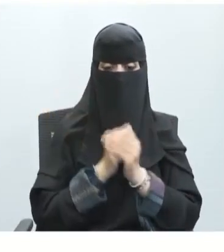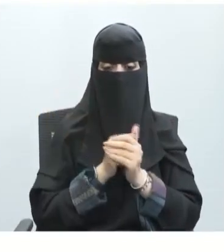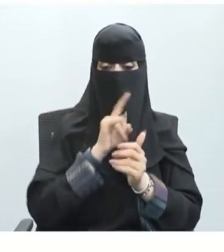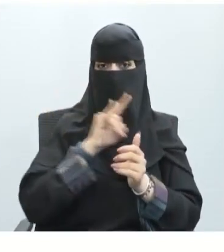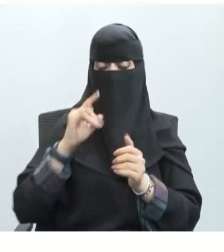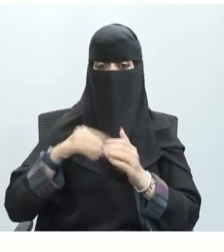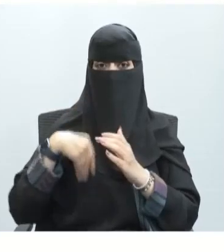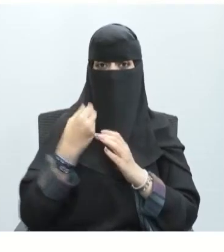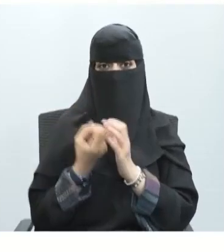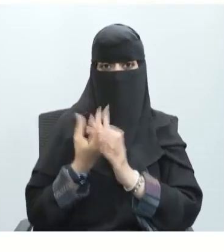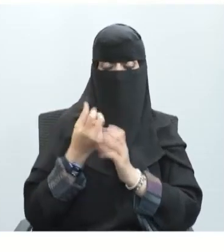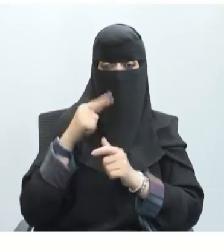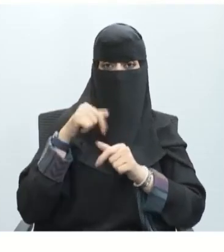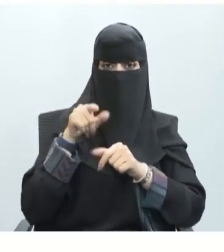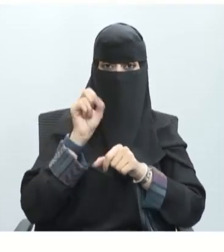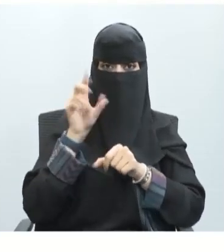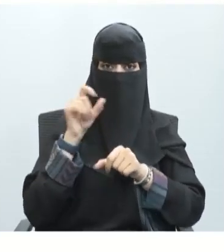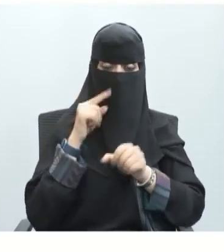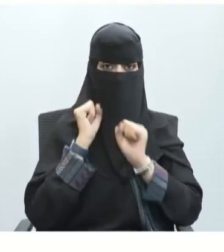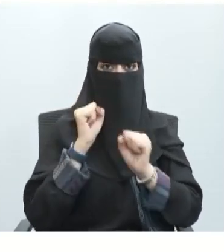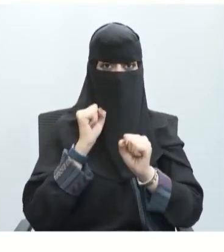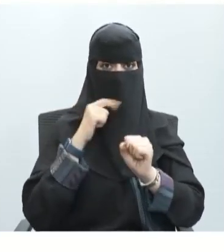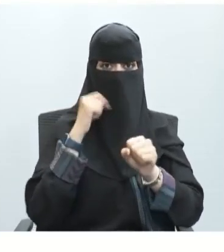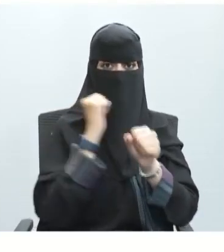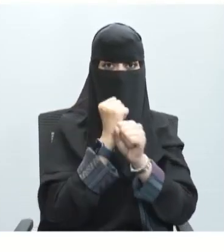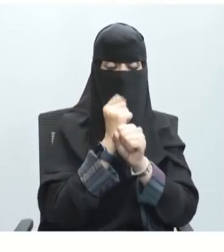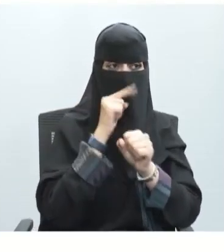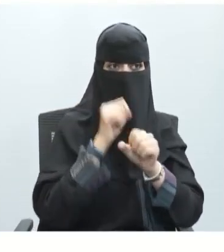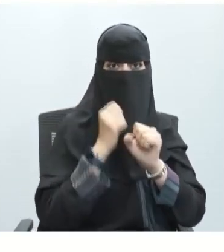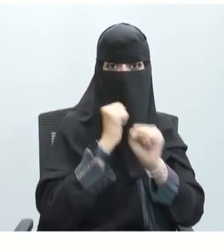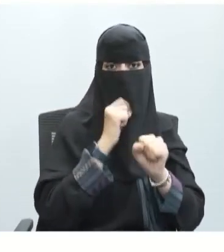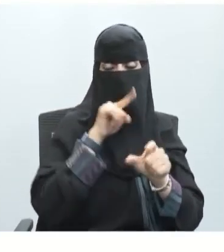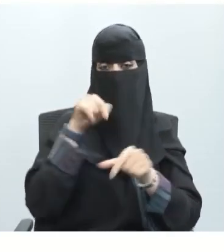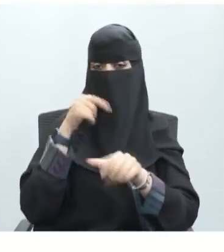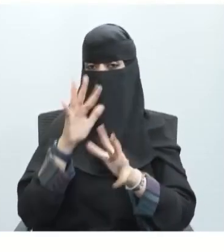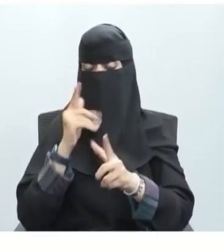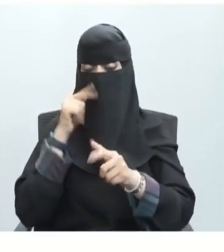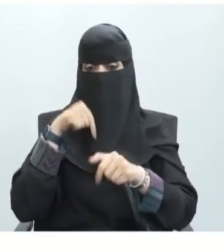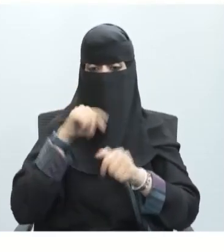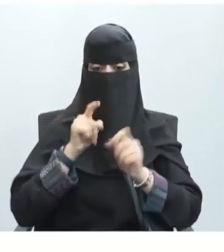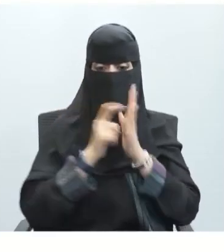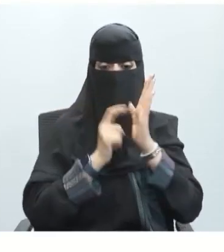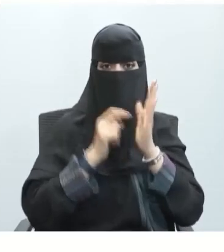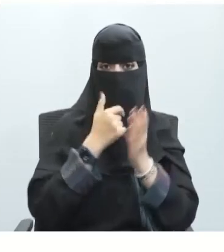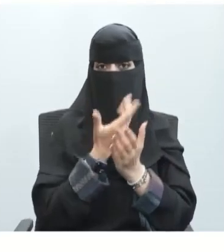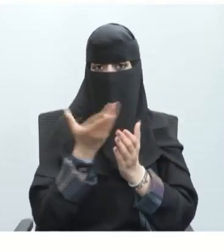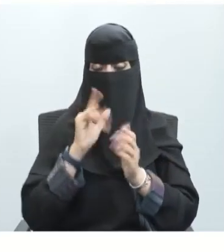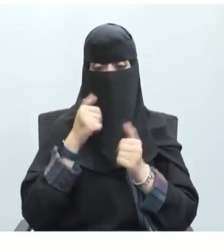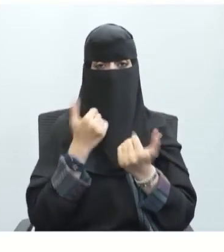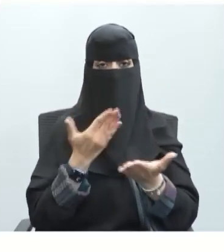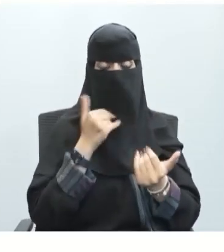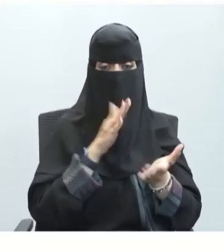لا يولد المنبه الأقوى بالضرورة جهد فعل أقوى ويوصف عمل جهد الفعل بقانون الكل أو العدم